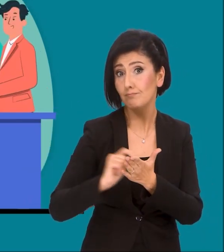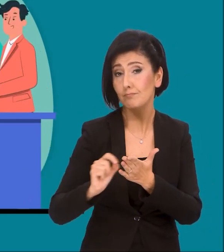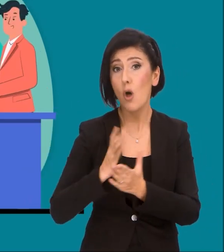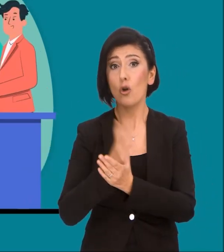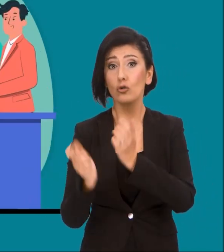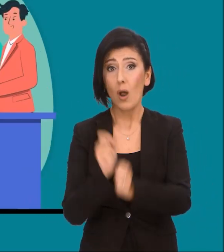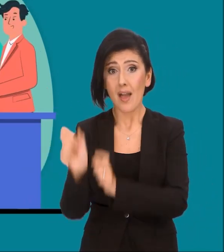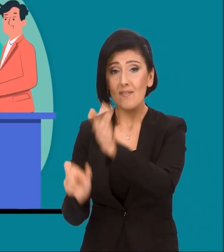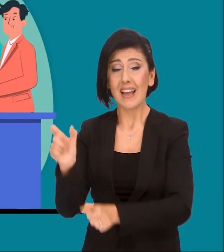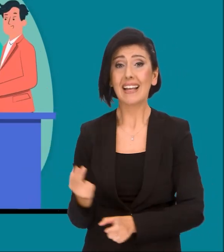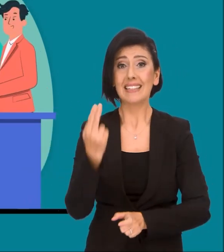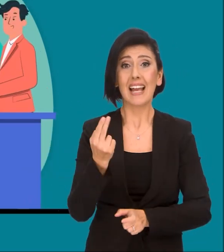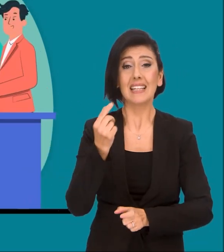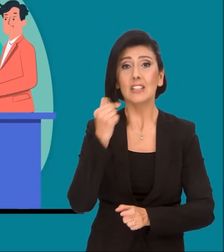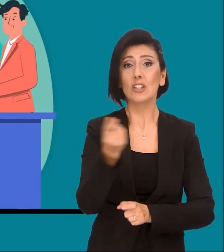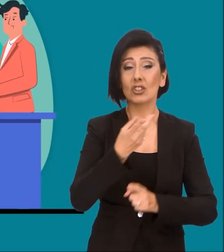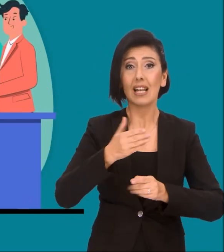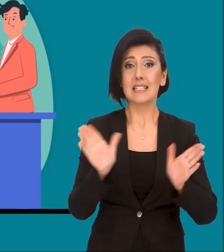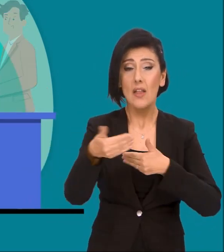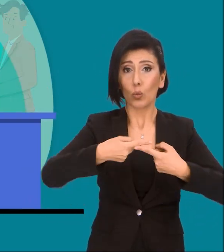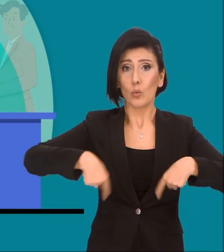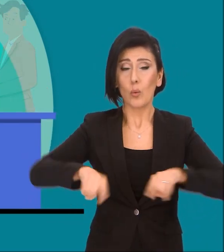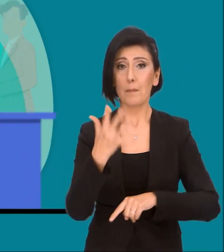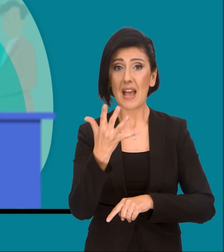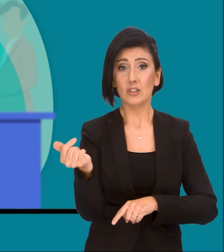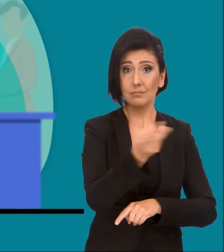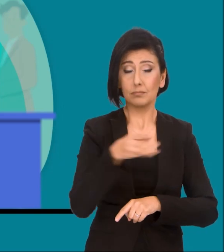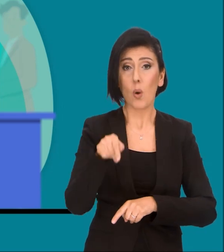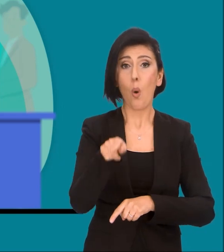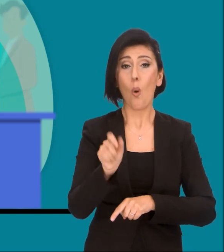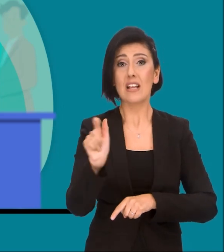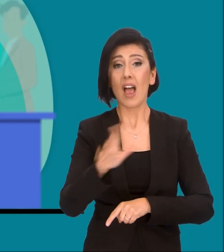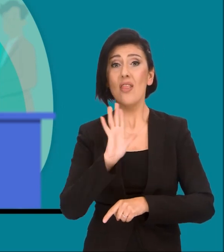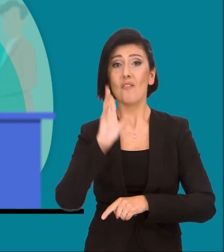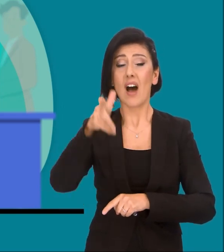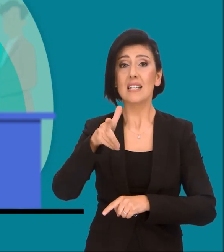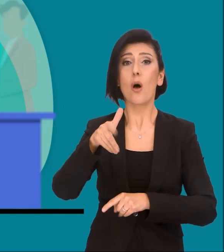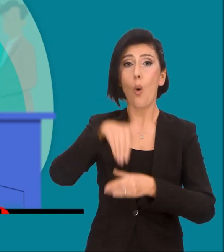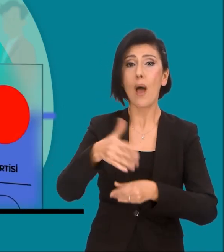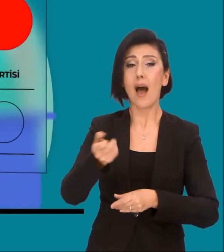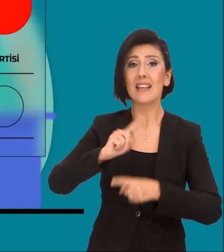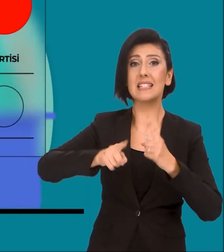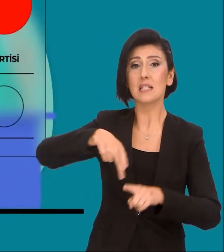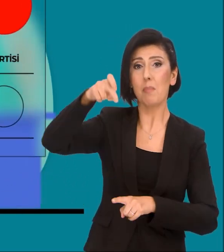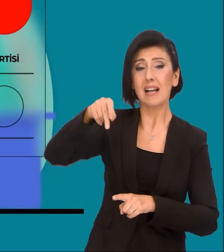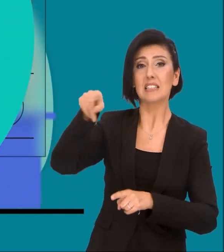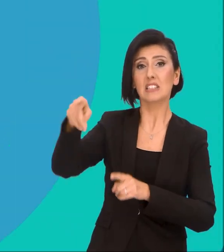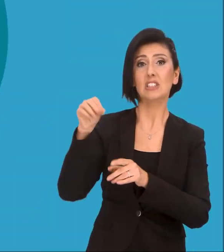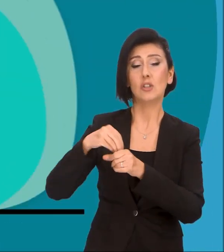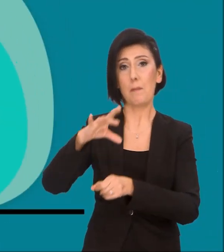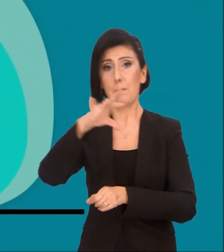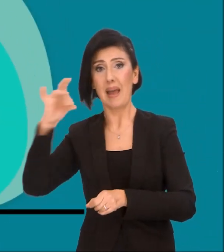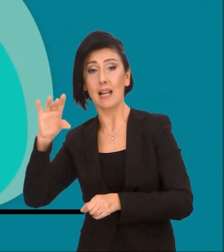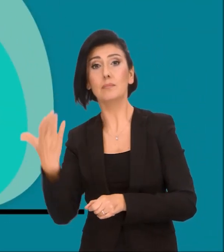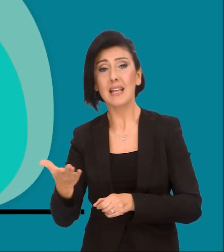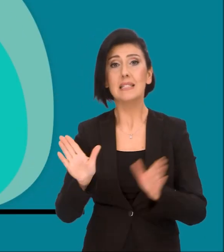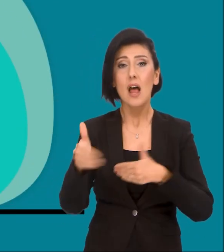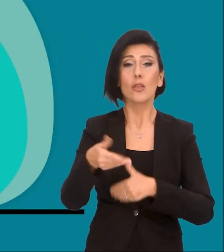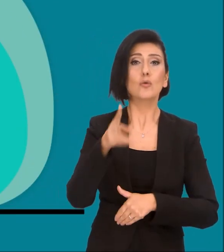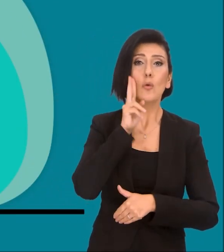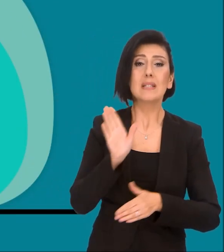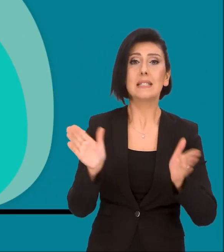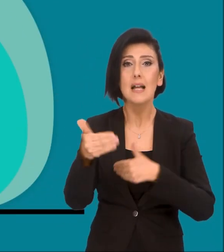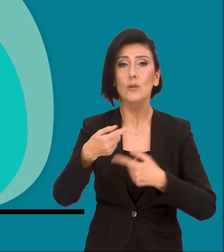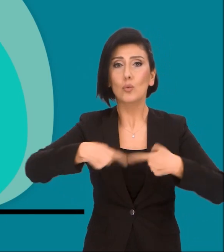geçirilmesinde görev yapan 7 kişilik sandık kurulunun 5 üyesi, o ilçede en çok oy alan siyasi partiler tarafından belirlenir. Sandık sonuçları,